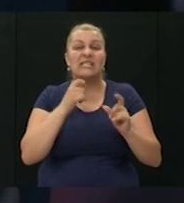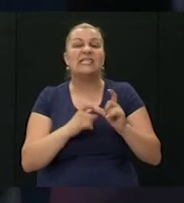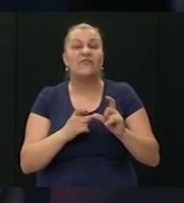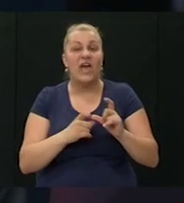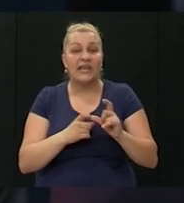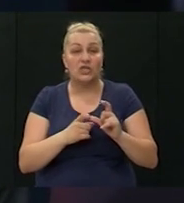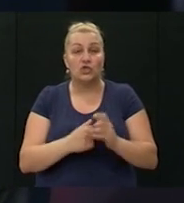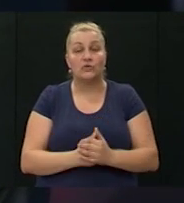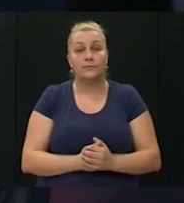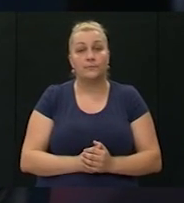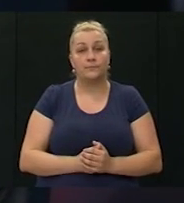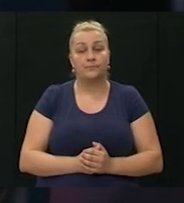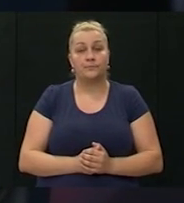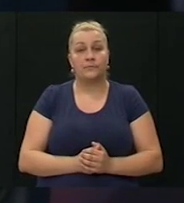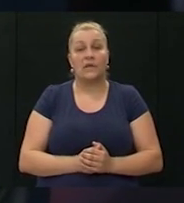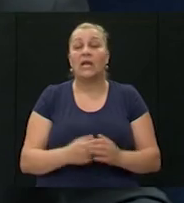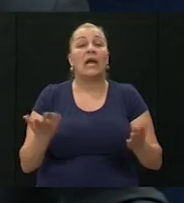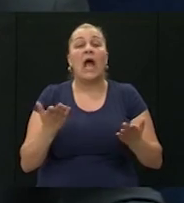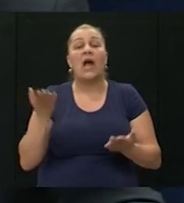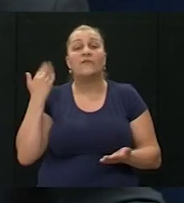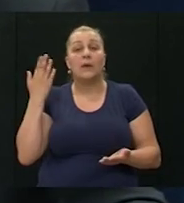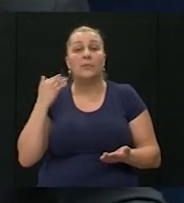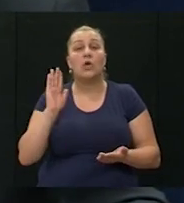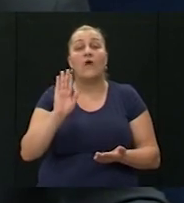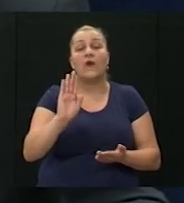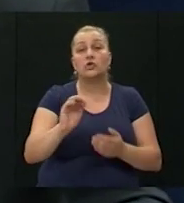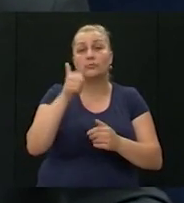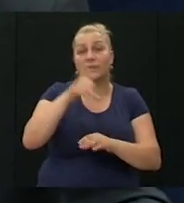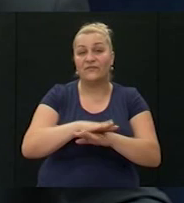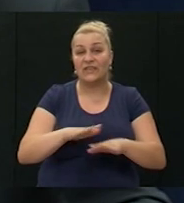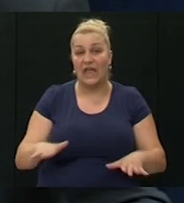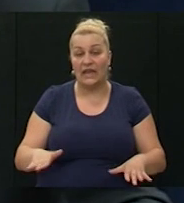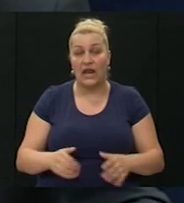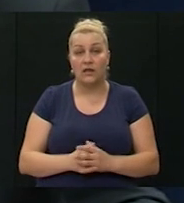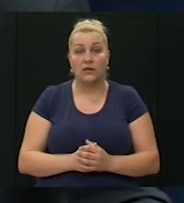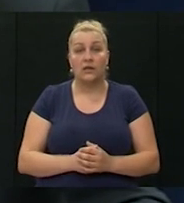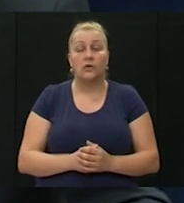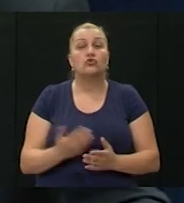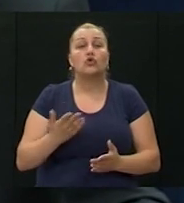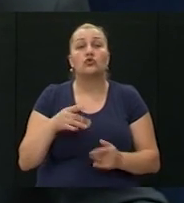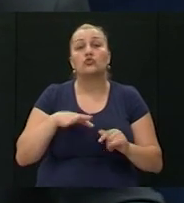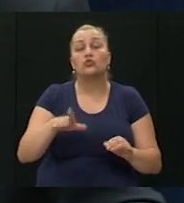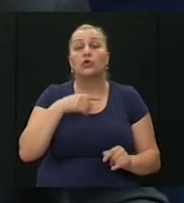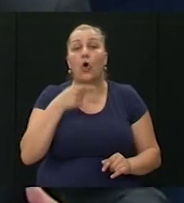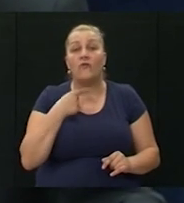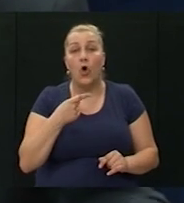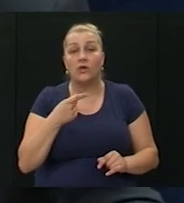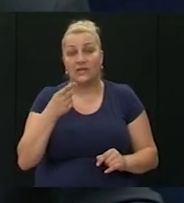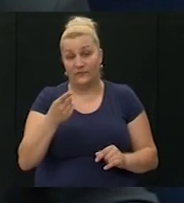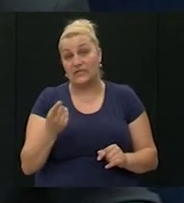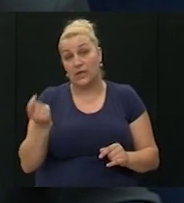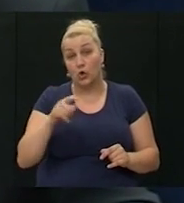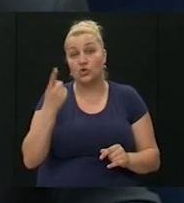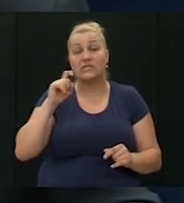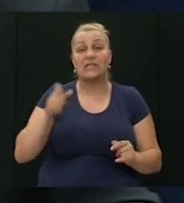Siverić i Petrovo polje. Kakav bi bio vaš taj prvi teren, ne mogu tako nazvati, što su govorili ljudi, ipak se došli iz